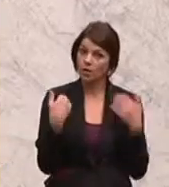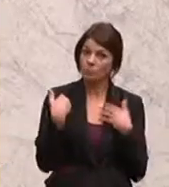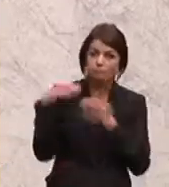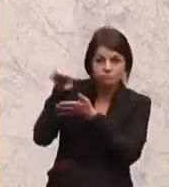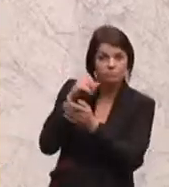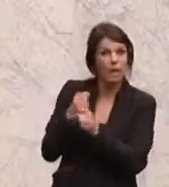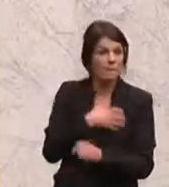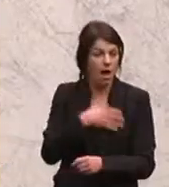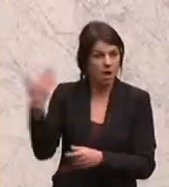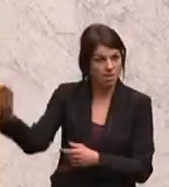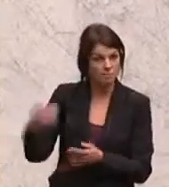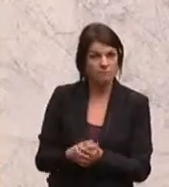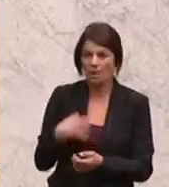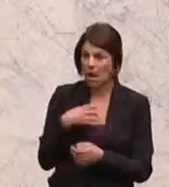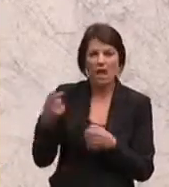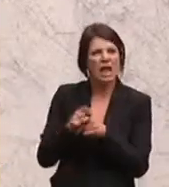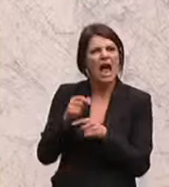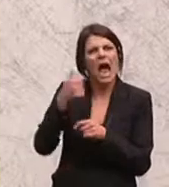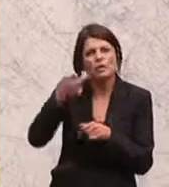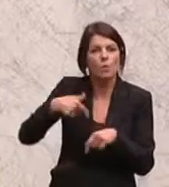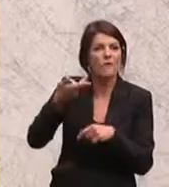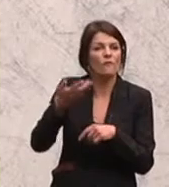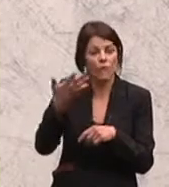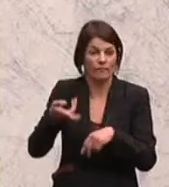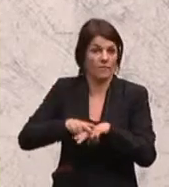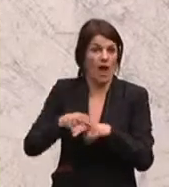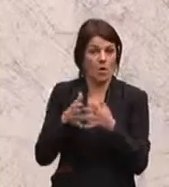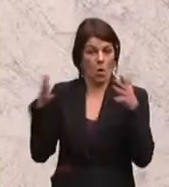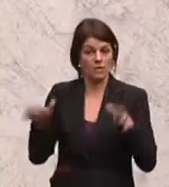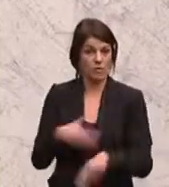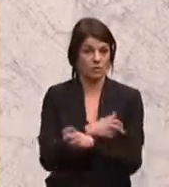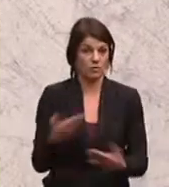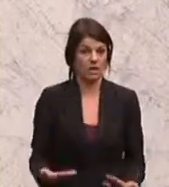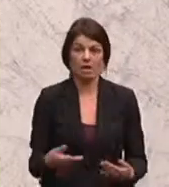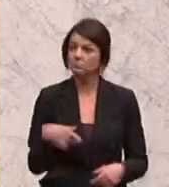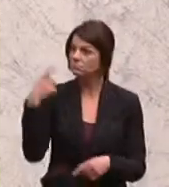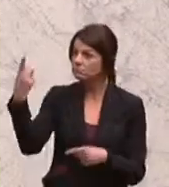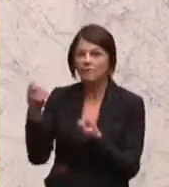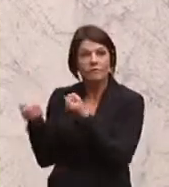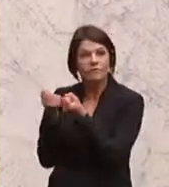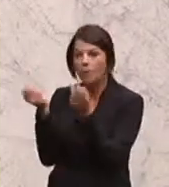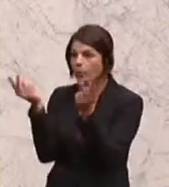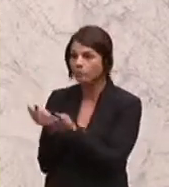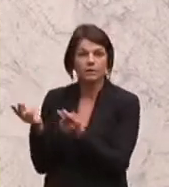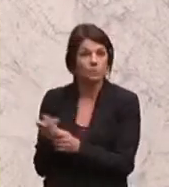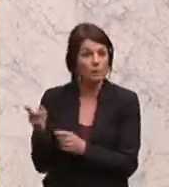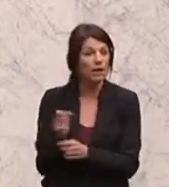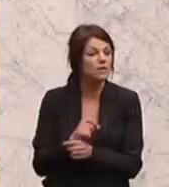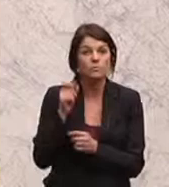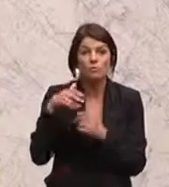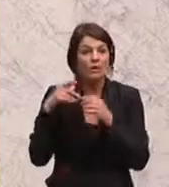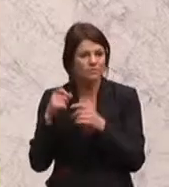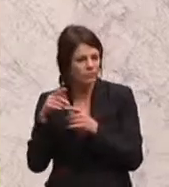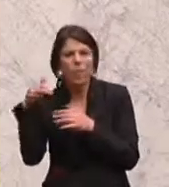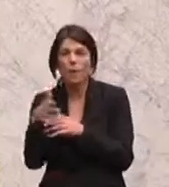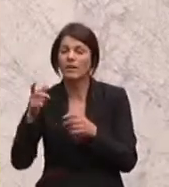Endes an Bayern, das eineinhalb Mal so groß ist wie wir und eine viel schlankere Struktur hat und mit zwölf Millionen Einwohnern auch das Auslangen